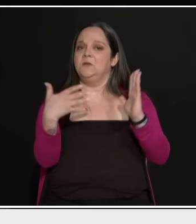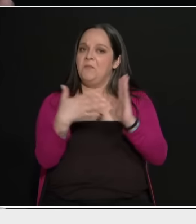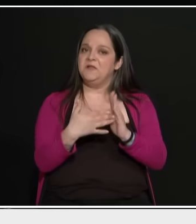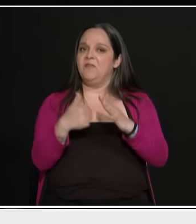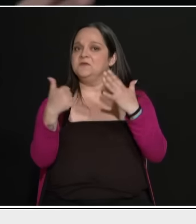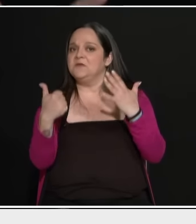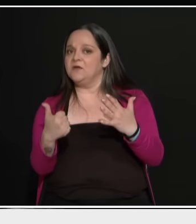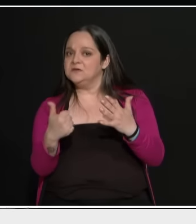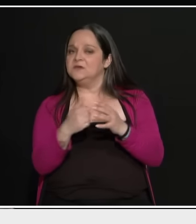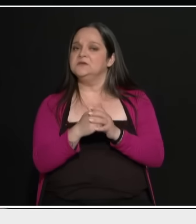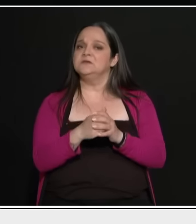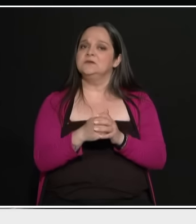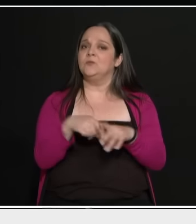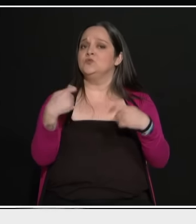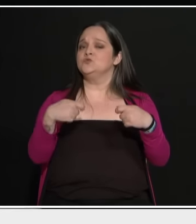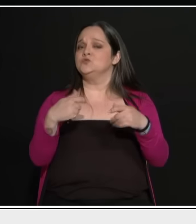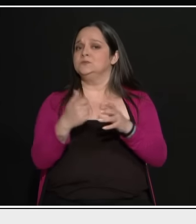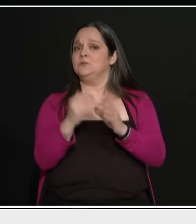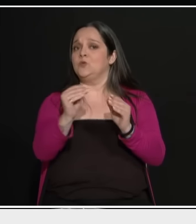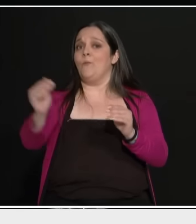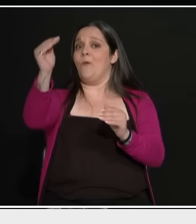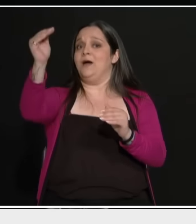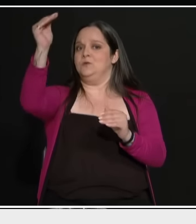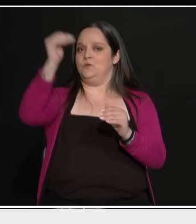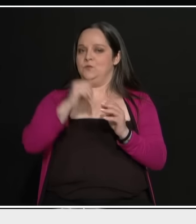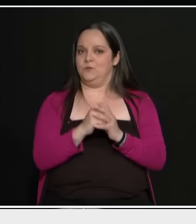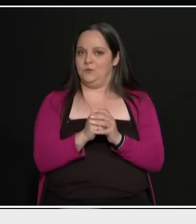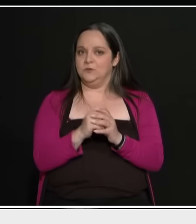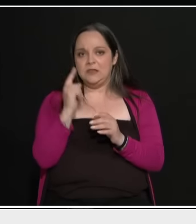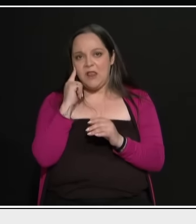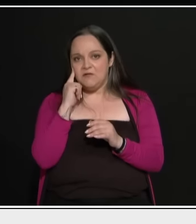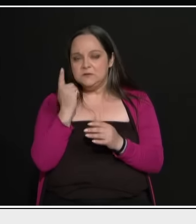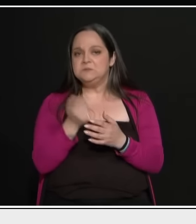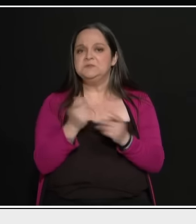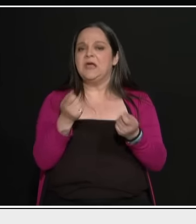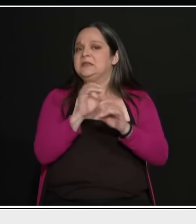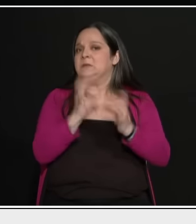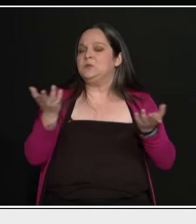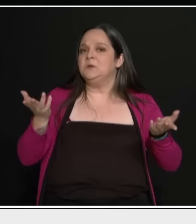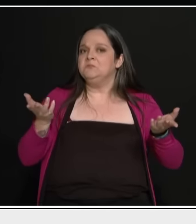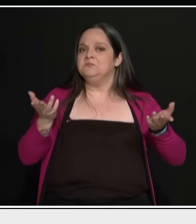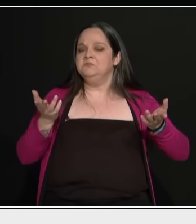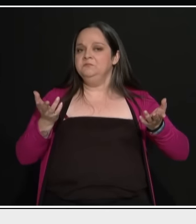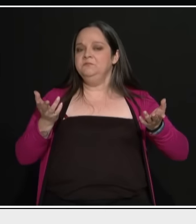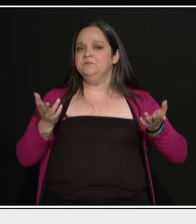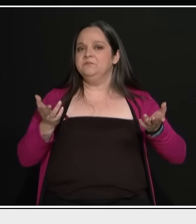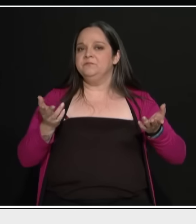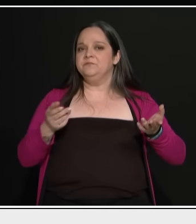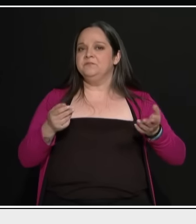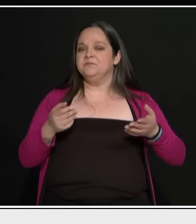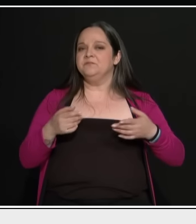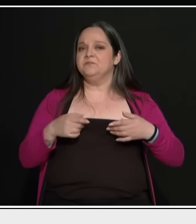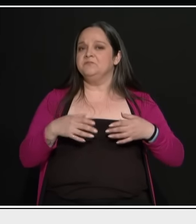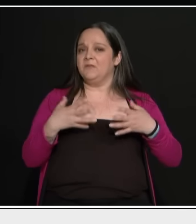παίρνουν μπρατάκια και τέτοιοι. Οι πιο πάνω, καταλάβατε. Δεν έκανε τίποτα, γιατί έχουμε τους αγρότες,